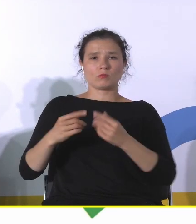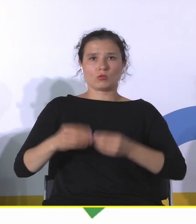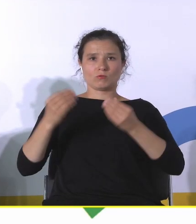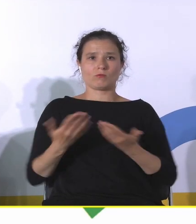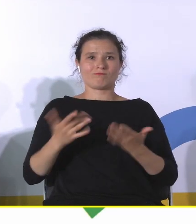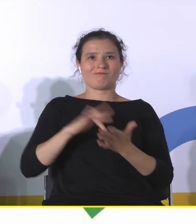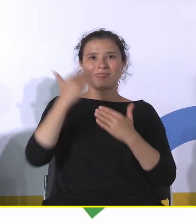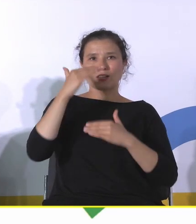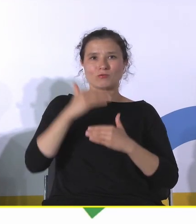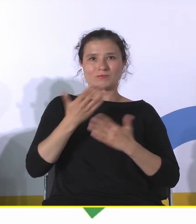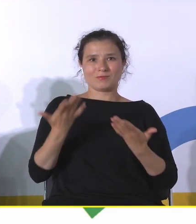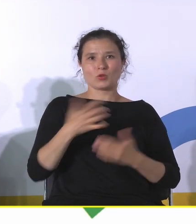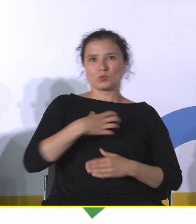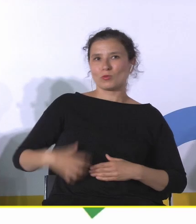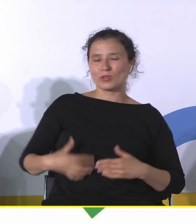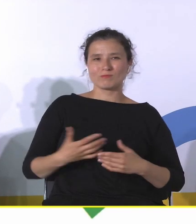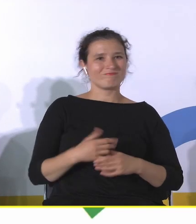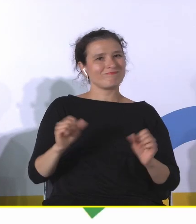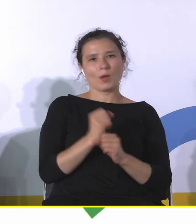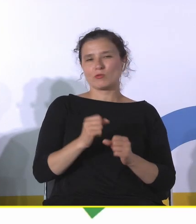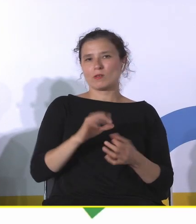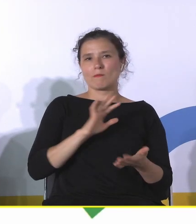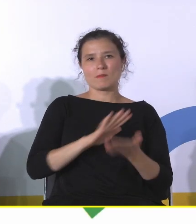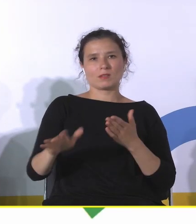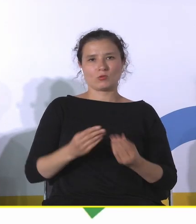gościć, no to nie byłoby to możliwe, gdyby nie rozwój przemysłu.